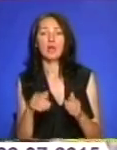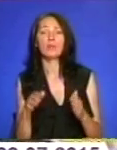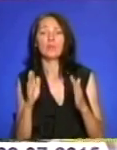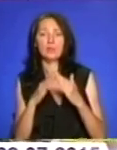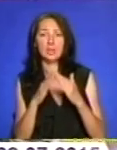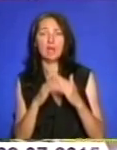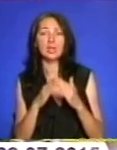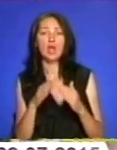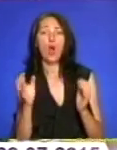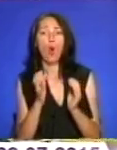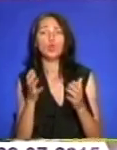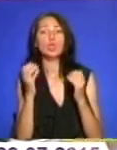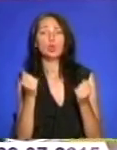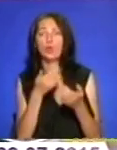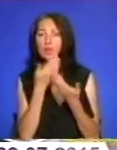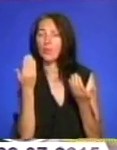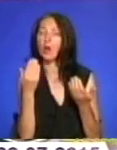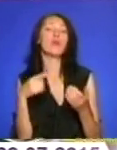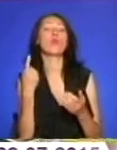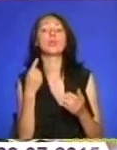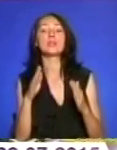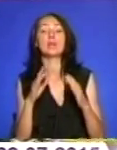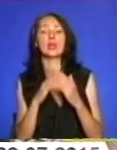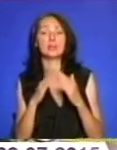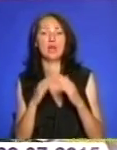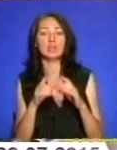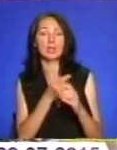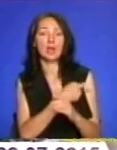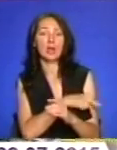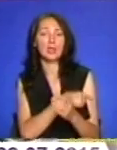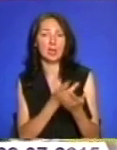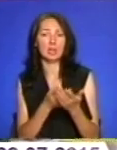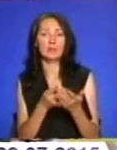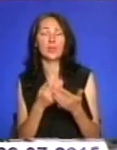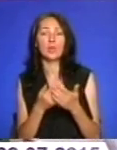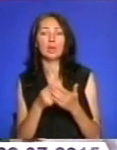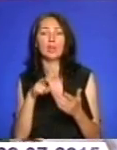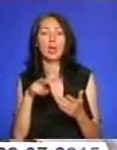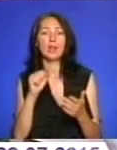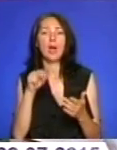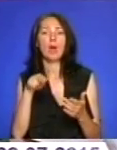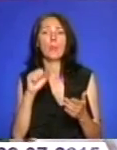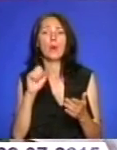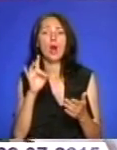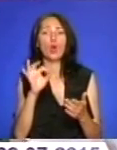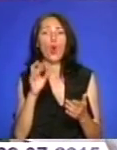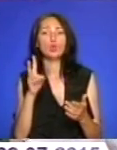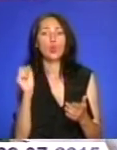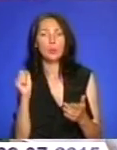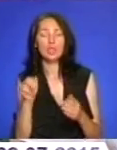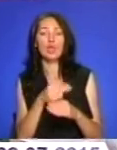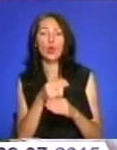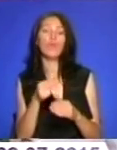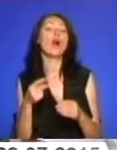'я, і немає їх в обласних закладах. Це, наприклад, лапароскопічне лікування органів червної